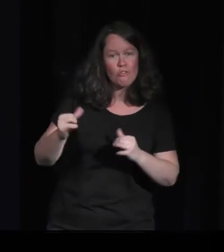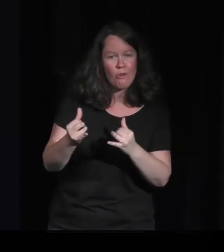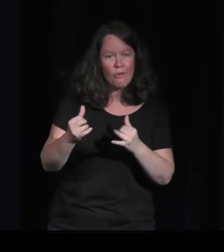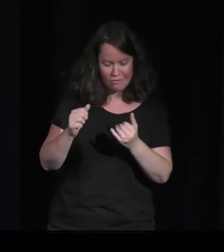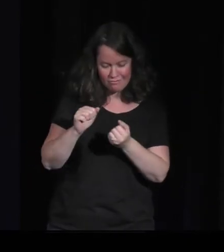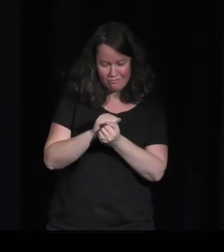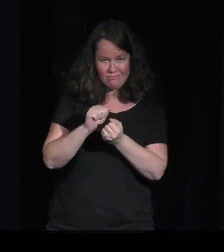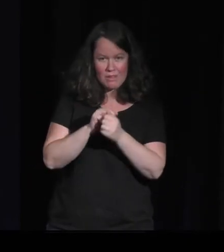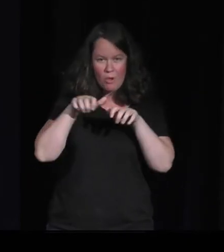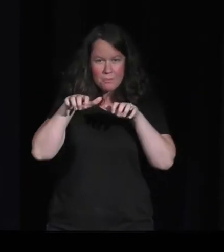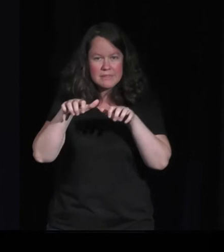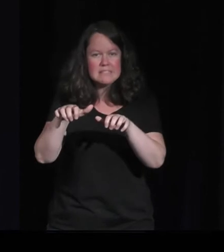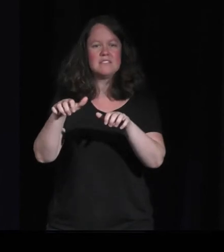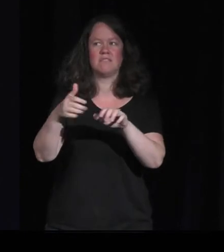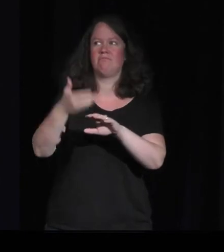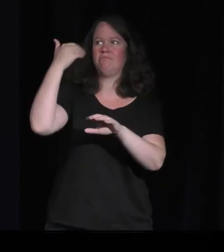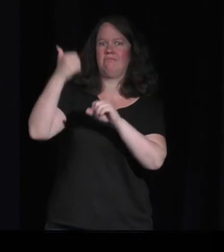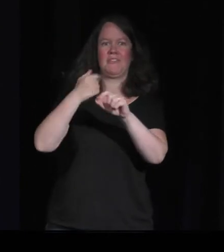a maintenant un peu plus d'un an et demi.